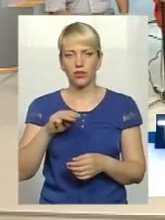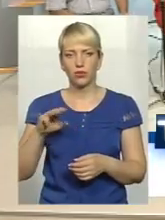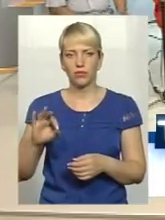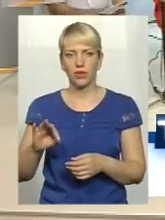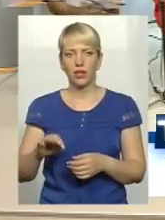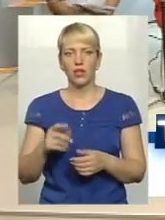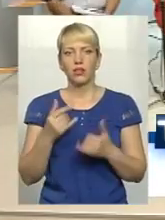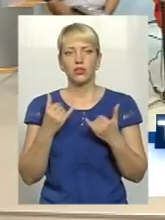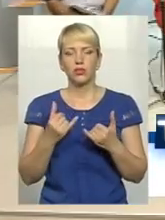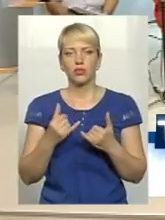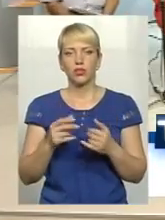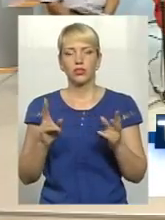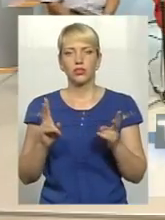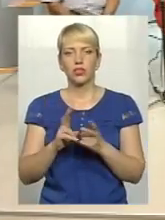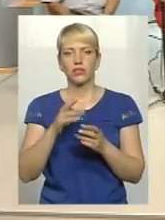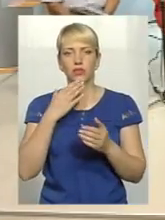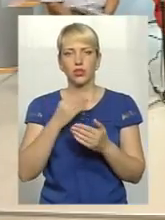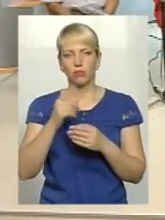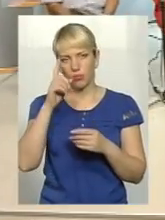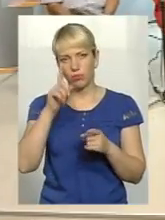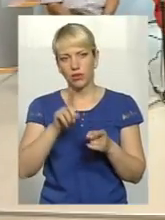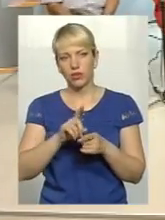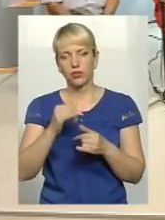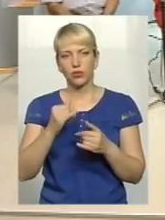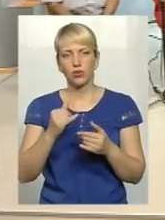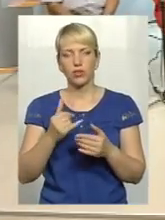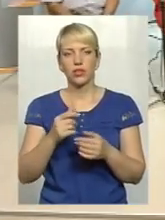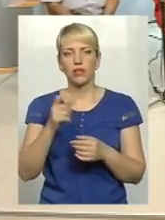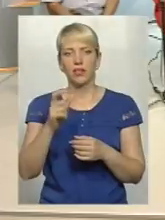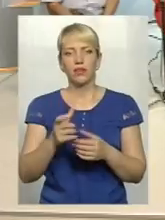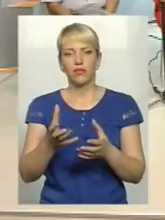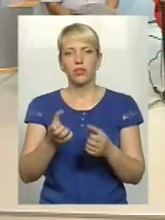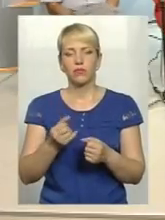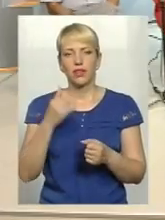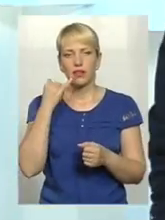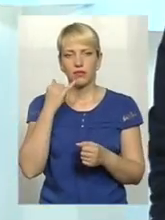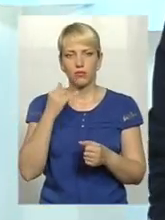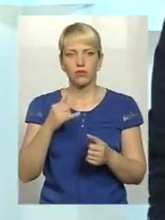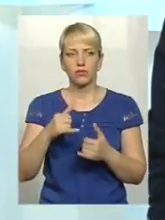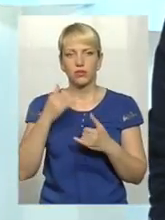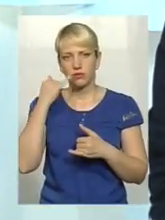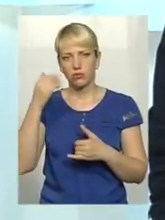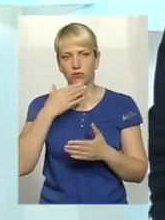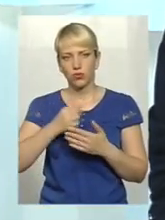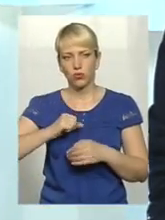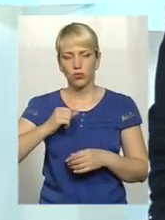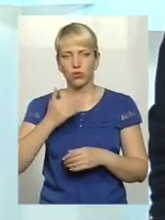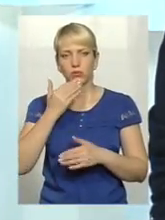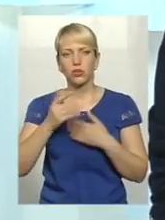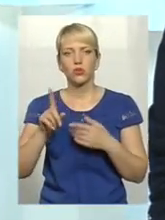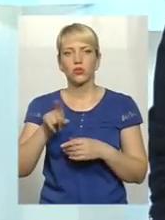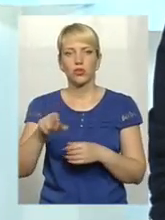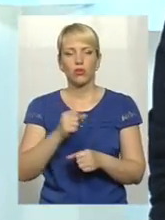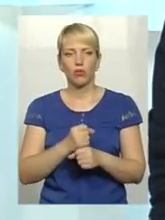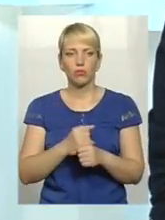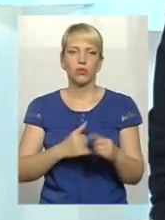Тобто, сьогодні він зустрінеться своїм побратимом, сьогодні він візьме телефон, зателефонує до свого друга, запитається, що ти робиш,